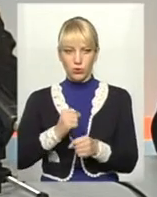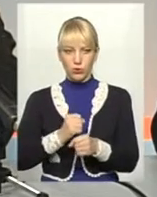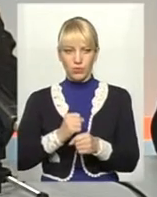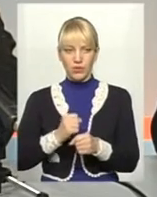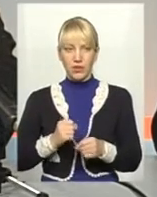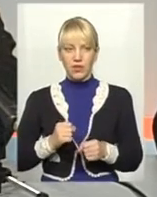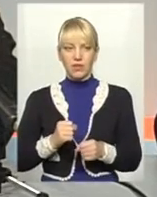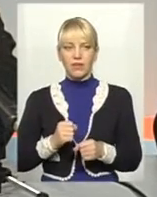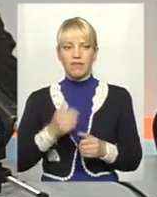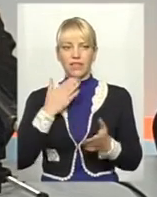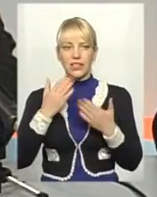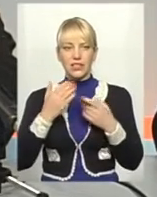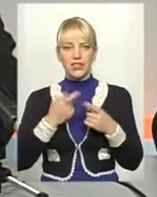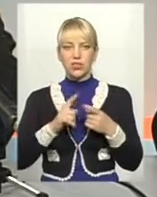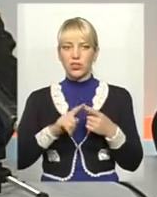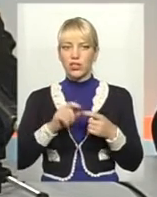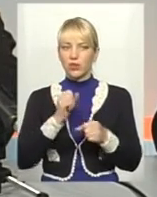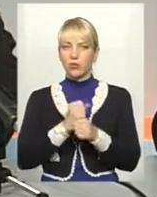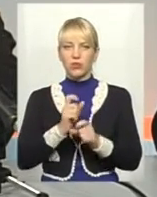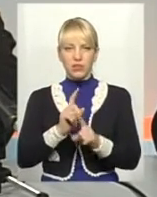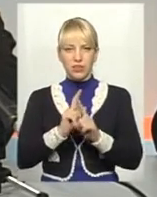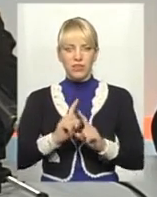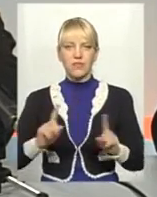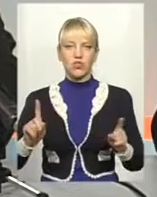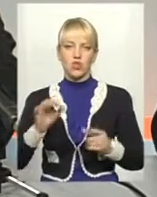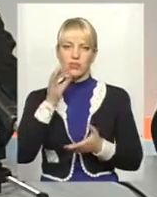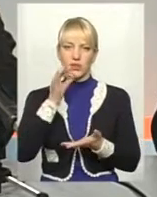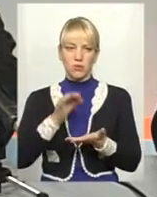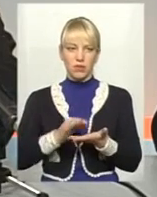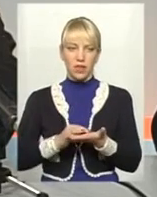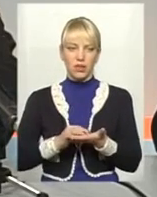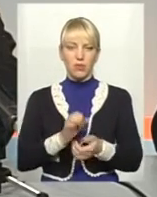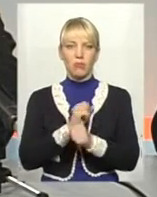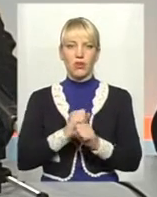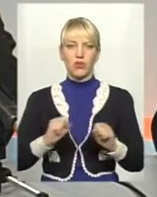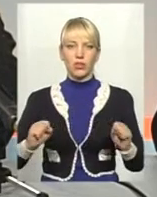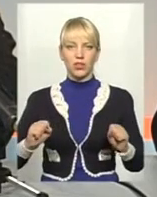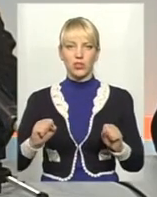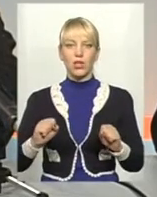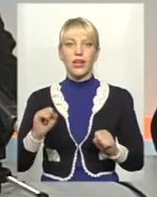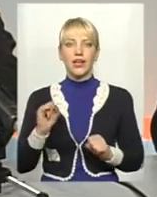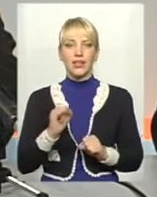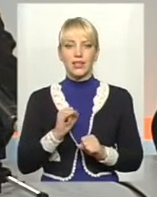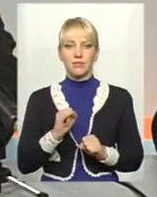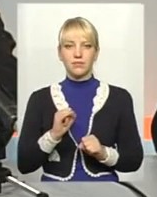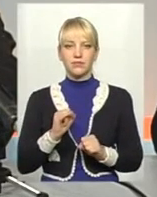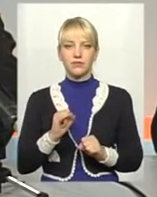Віднісся до цієї роботи надзвичайно відповідально, патріотично. І